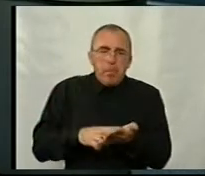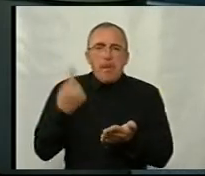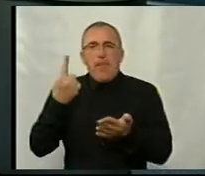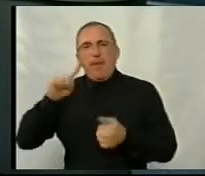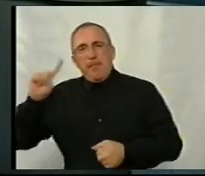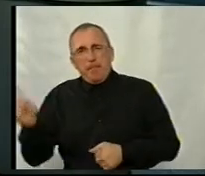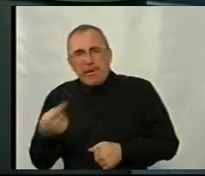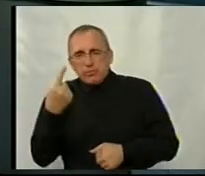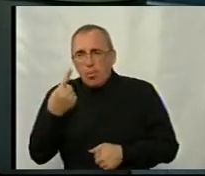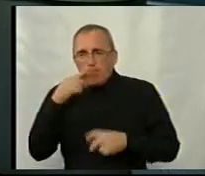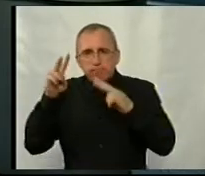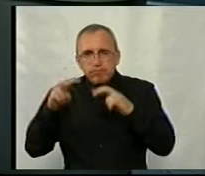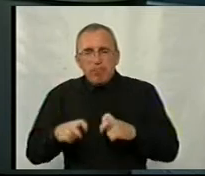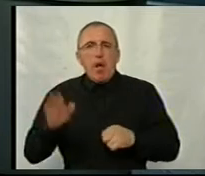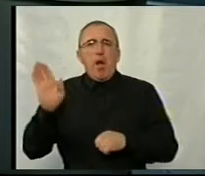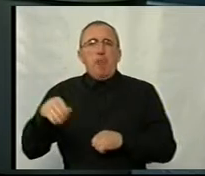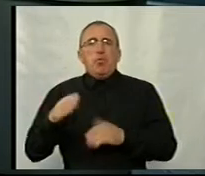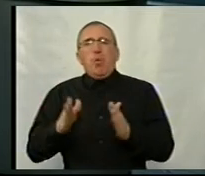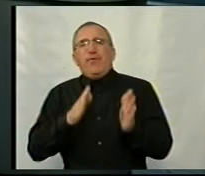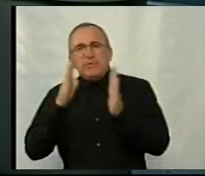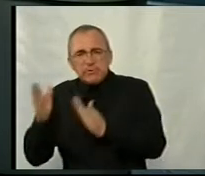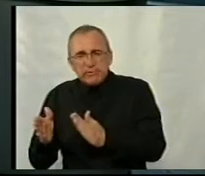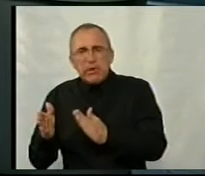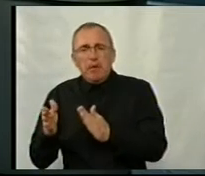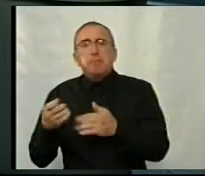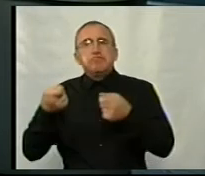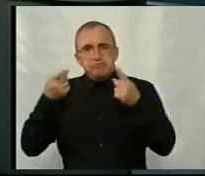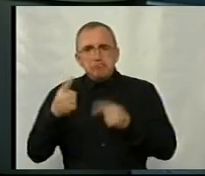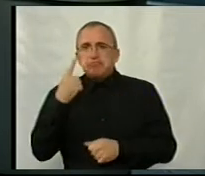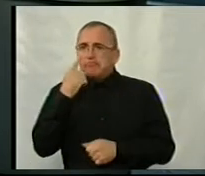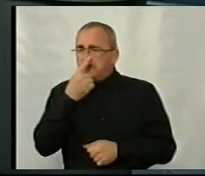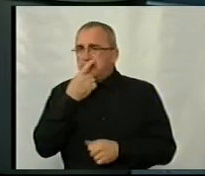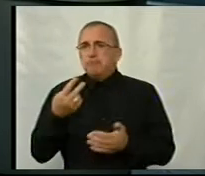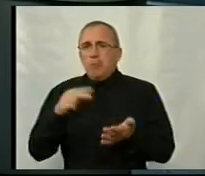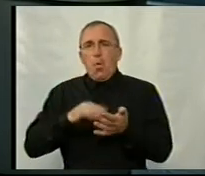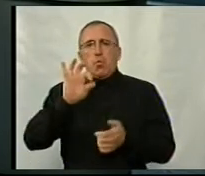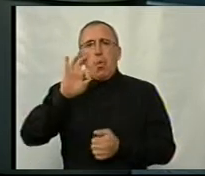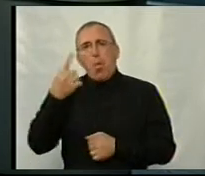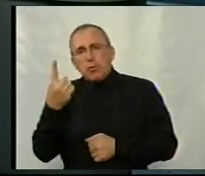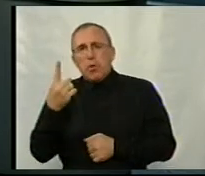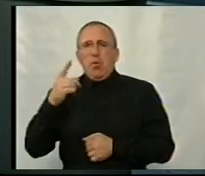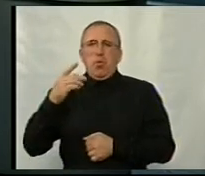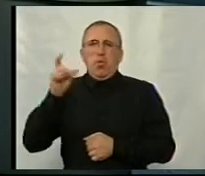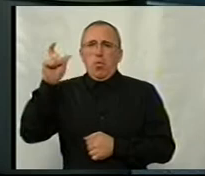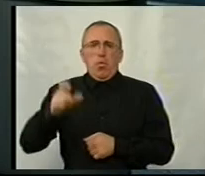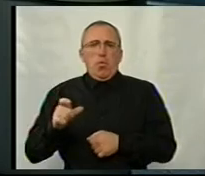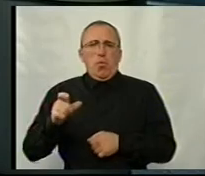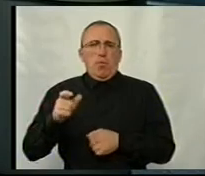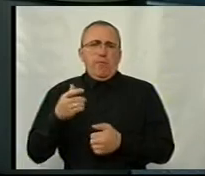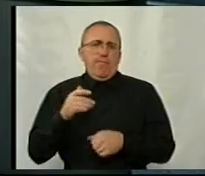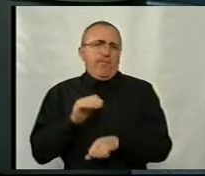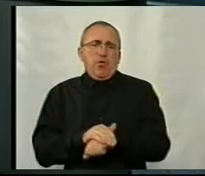призову. Потім він отримав відсрочку. Раз ми вийшли, да, дійсно, зір там став 0-1, там 0-1. Людина фактично